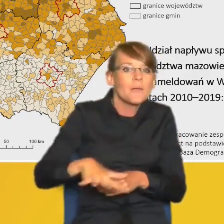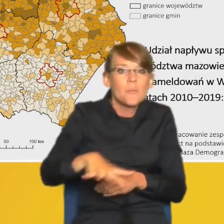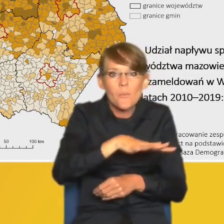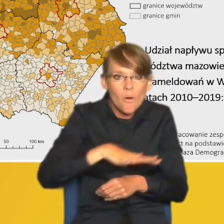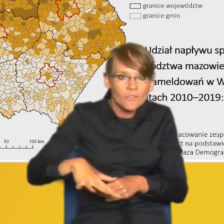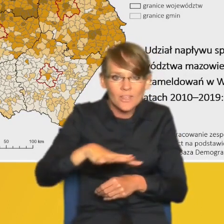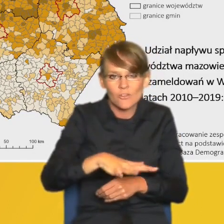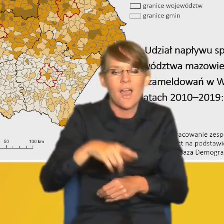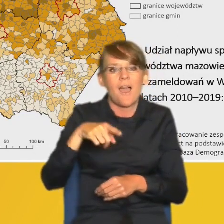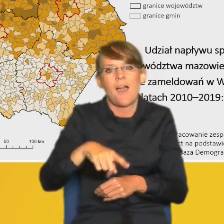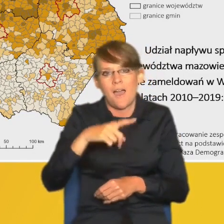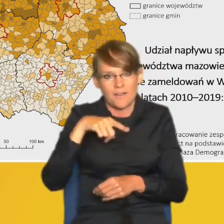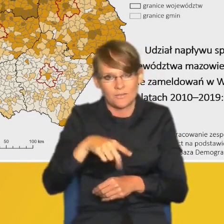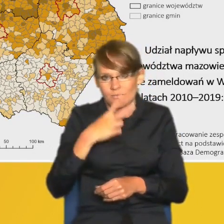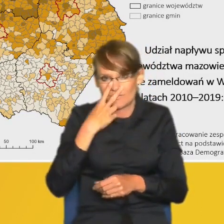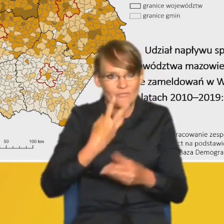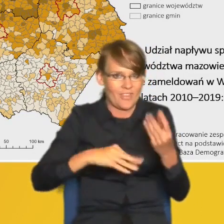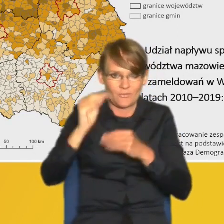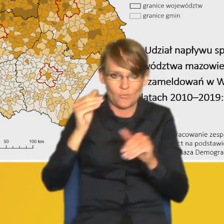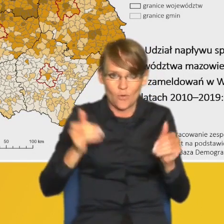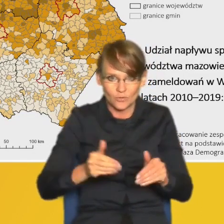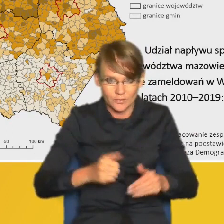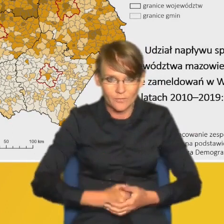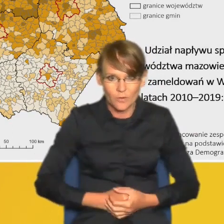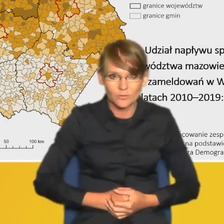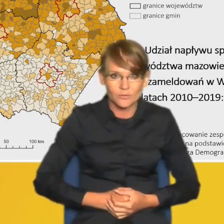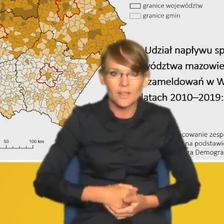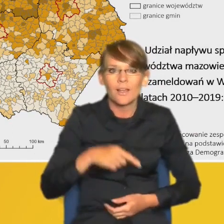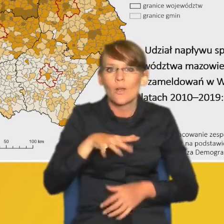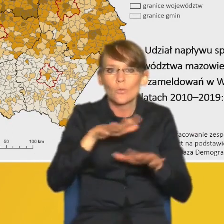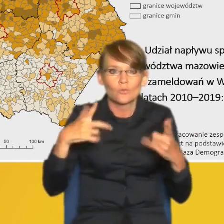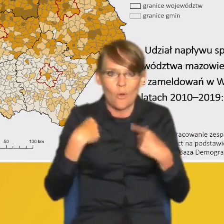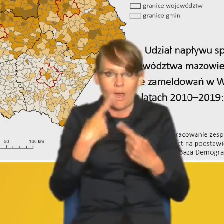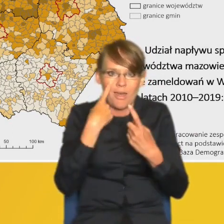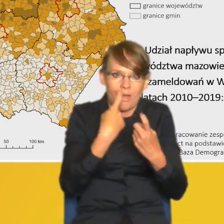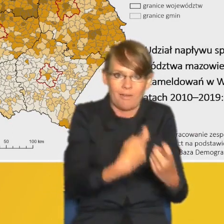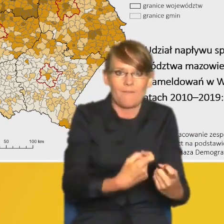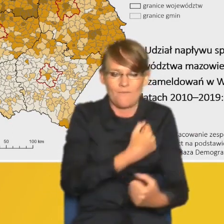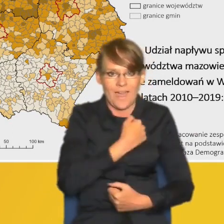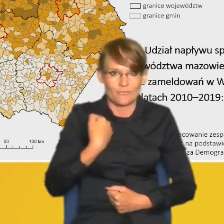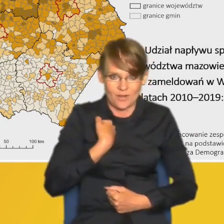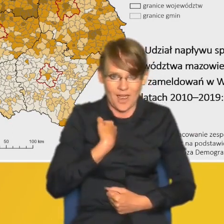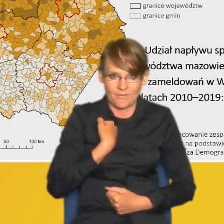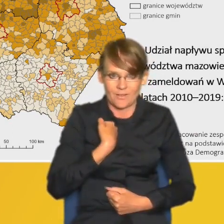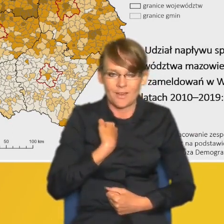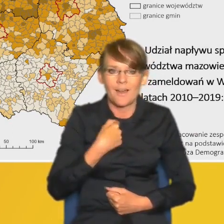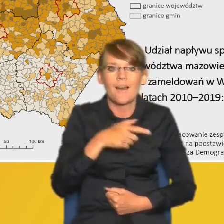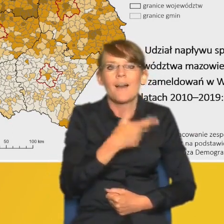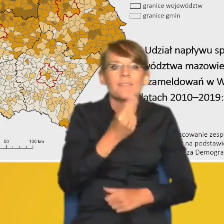ludnościowego stolicy. Ten potencjał przyciągający Warszawy nie ogranicza się tylko do